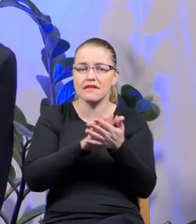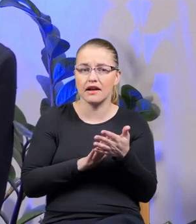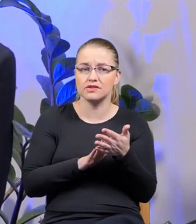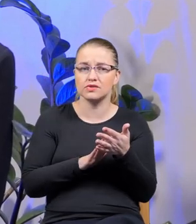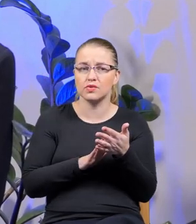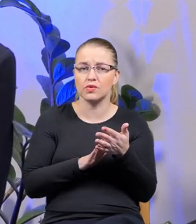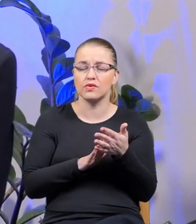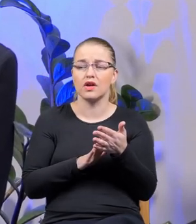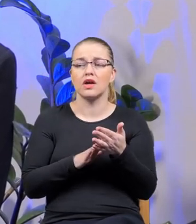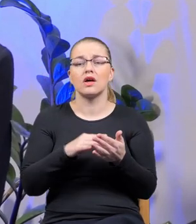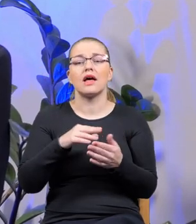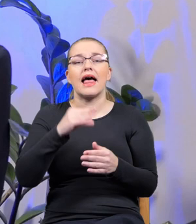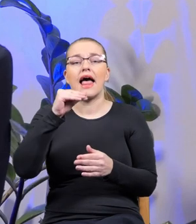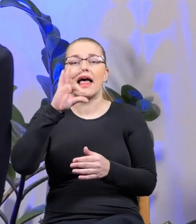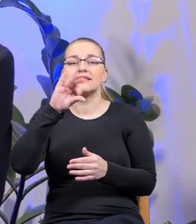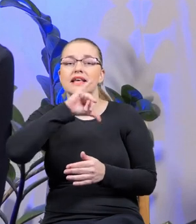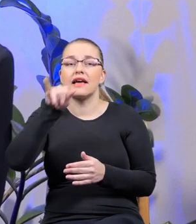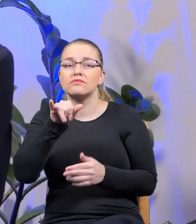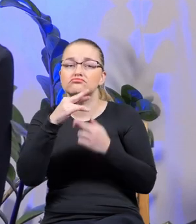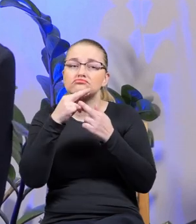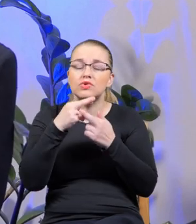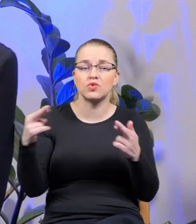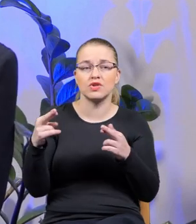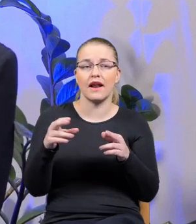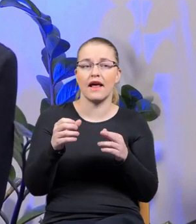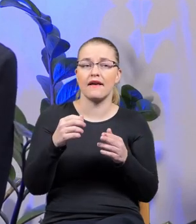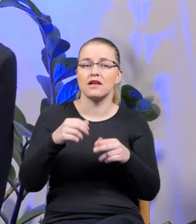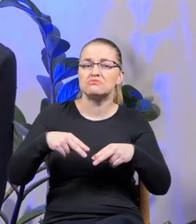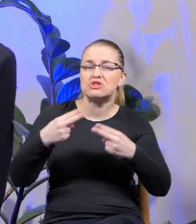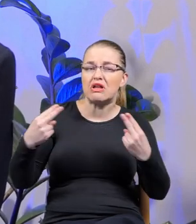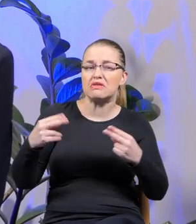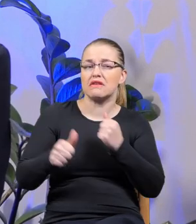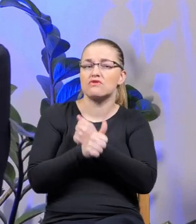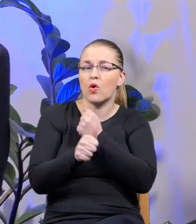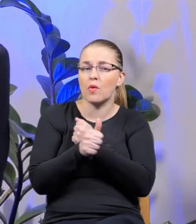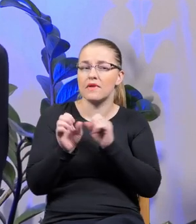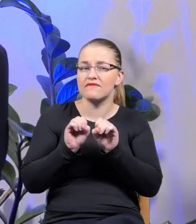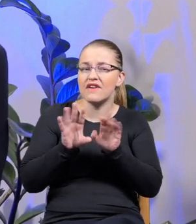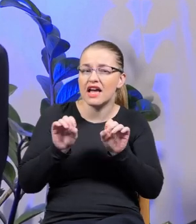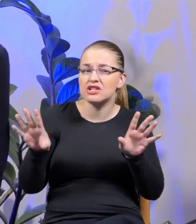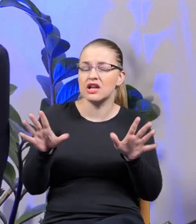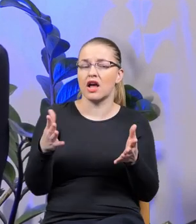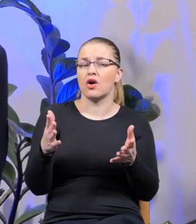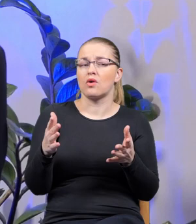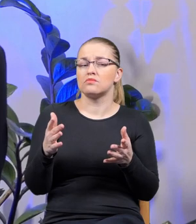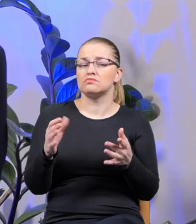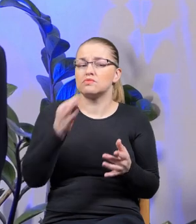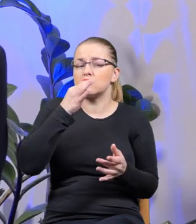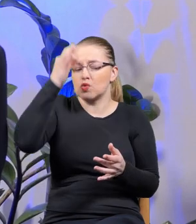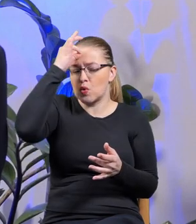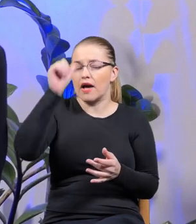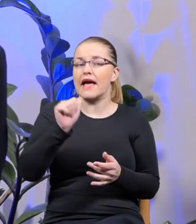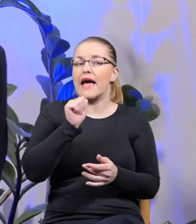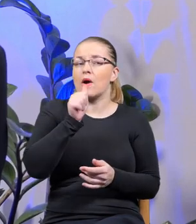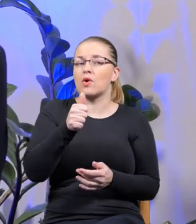eseistycznych, takie reportaże, które wyjaśniają pewnego ducha Europy Środkowej.